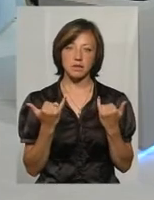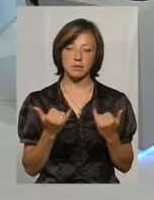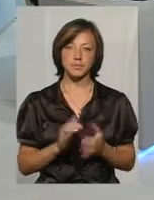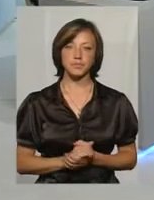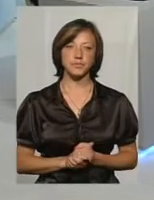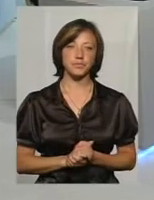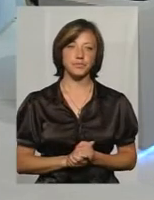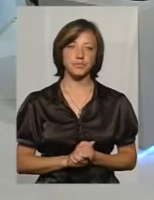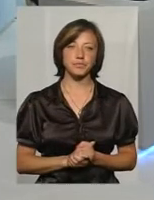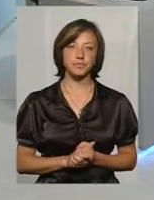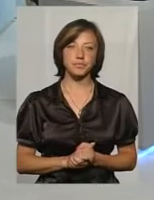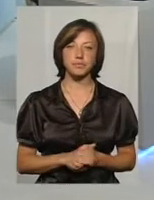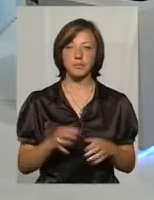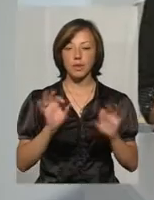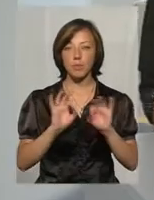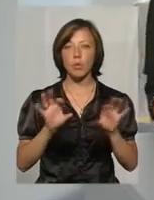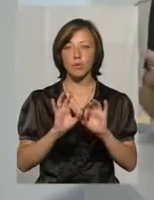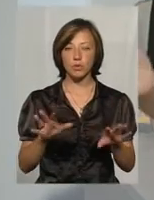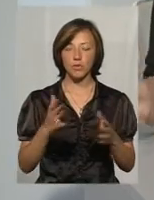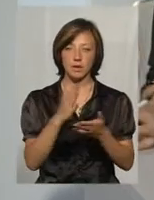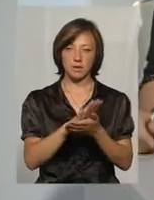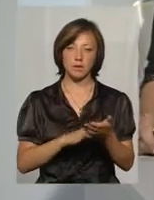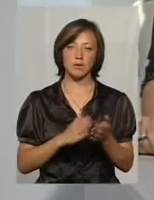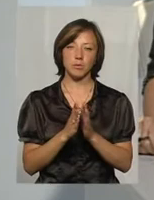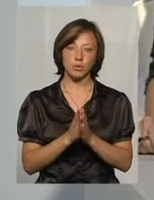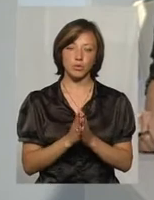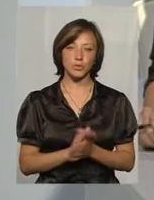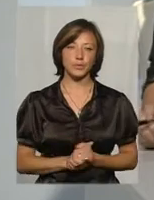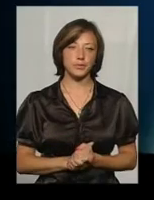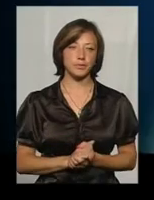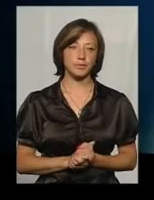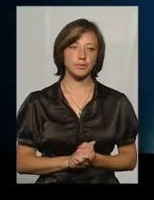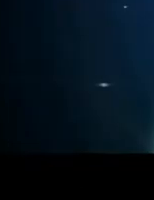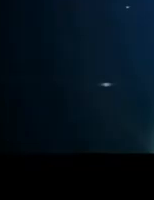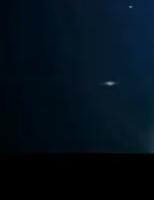коментар і тут у ефірі його прокоментували. Отож, прошу увагу на екран.